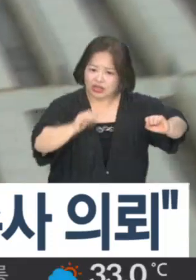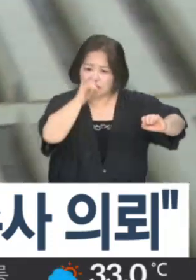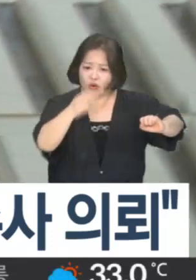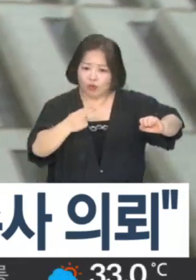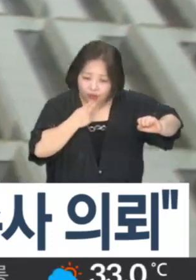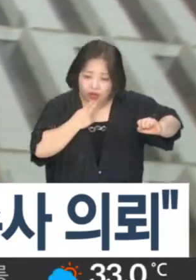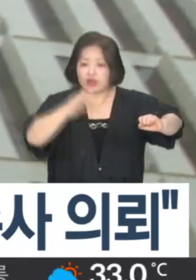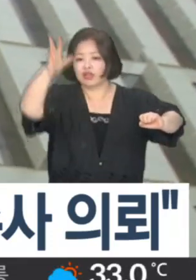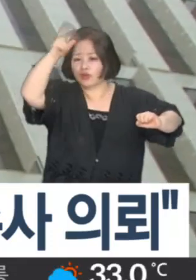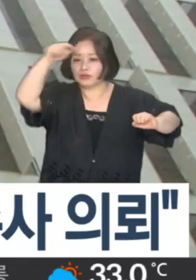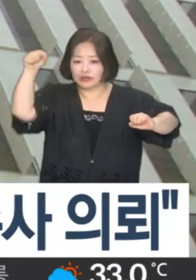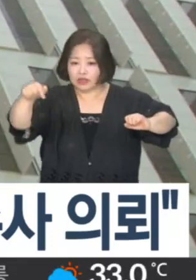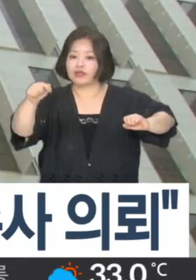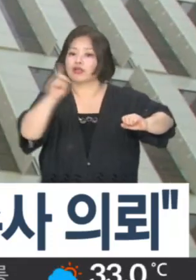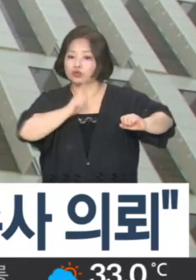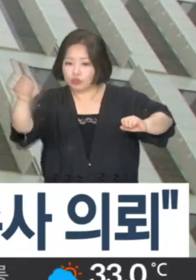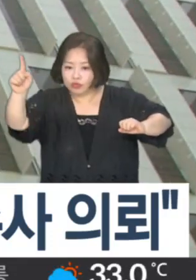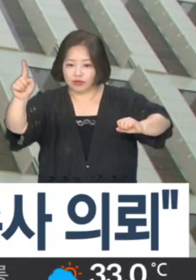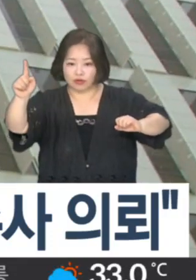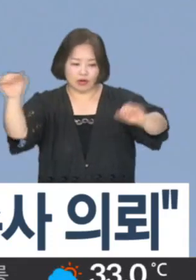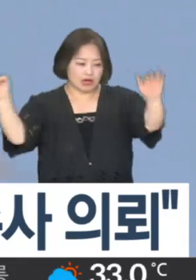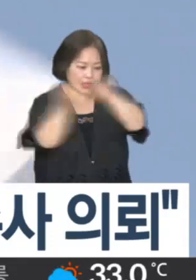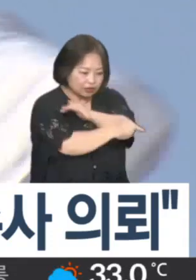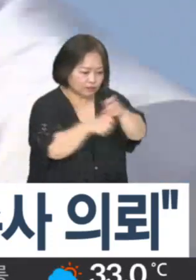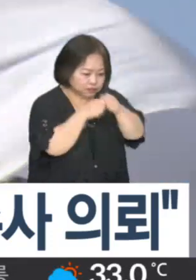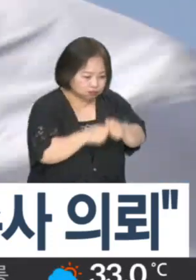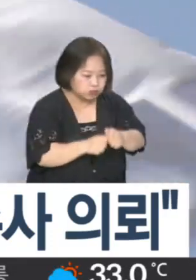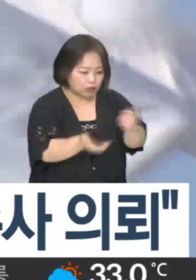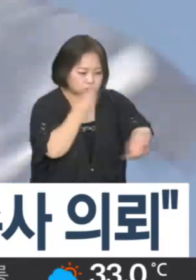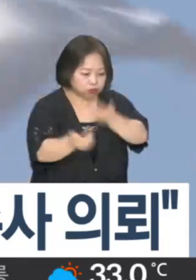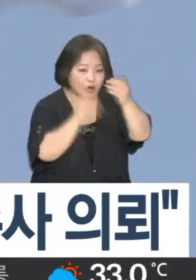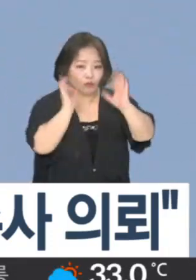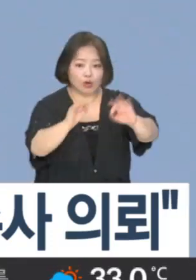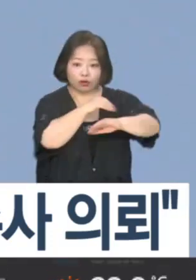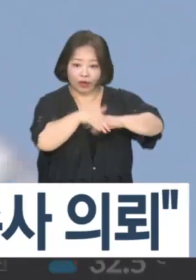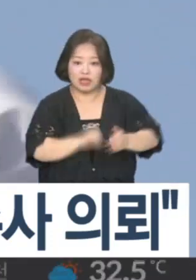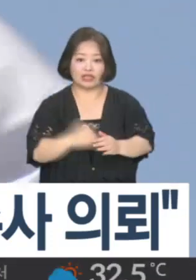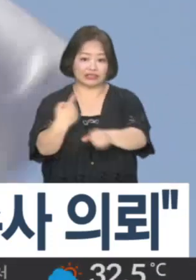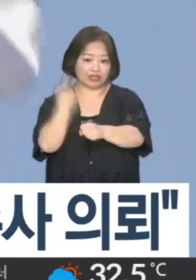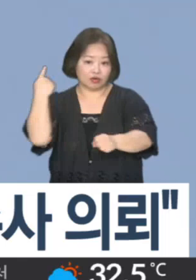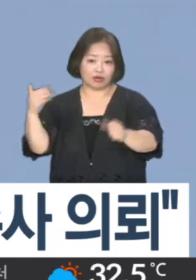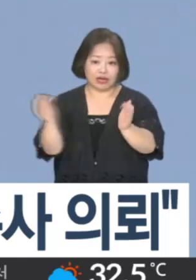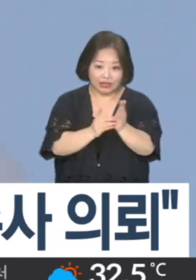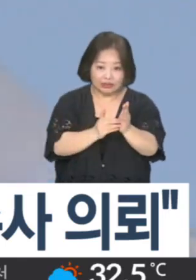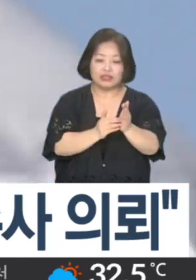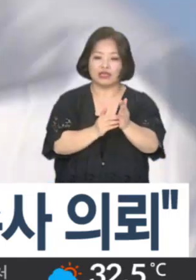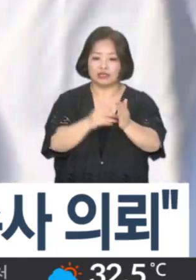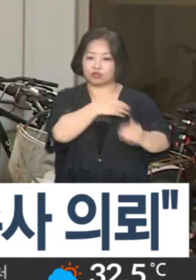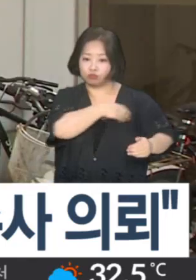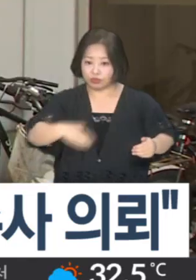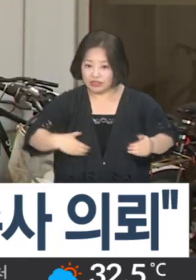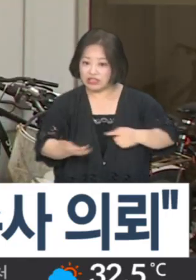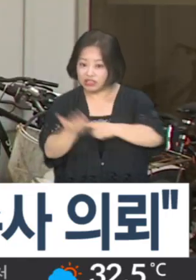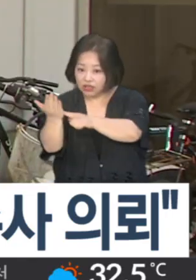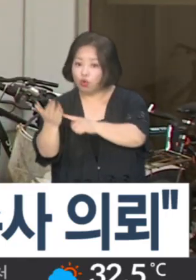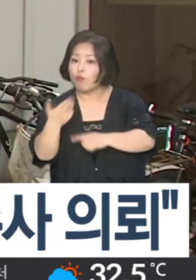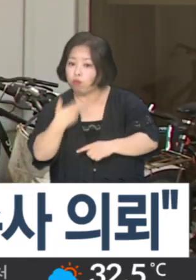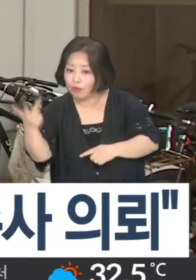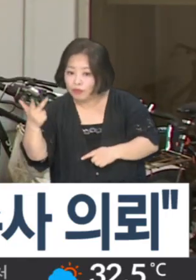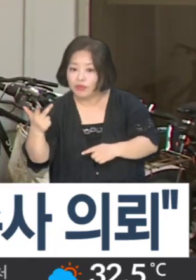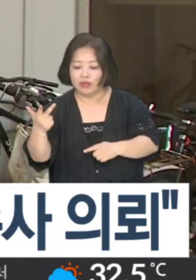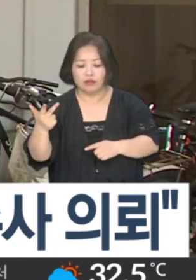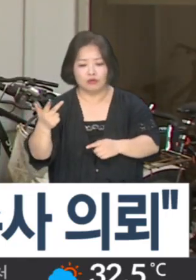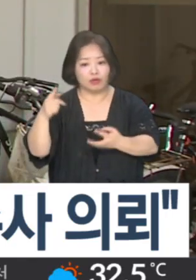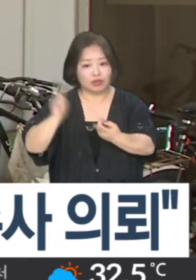수사 의뢰하겠다고 밝혔습니다. 앞서 2015년부터 지난해까지 태어난 출생 미신고 아동 2천여 명을 전수조사한